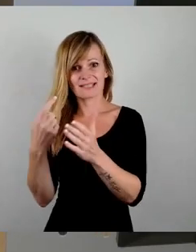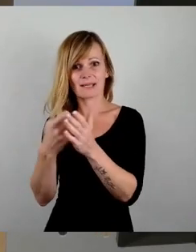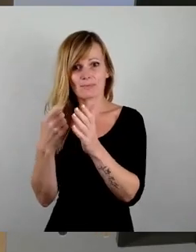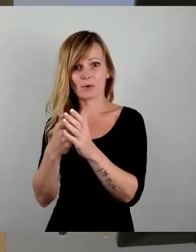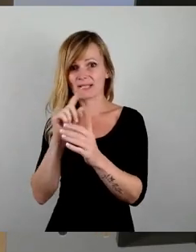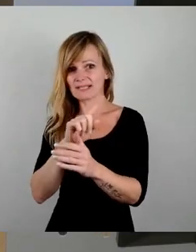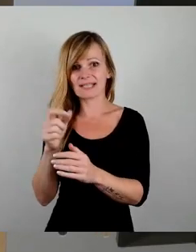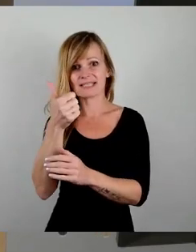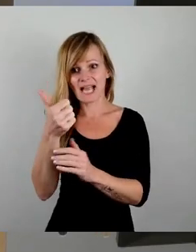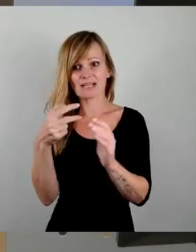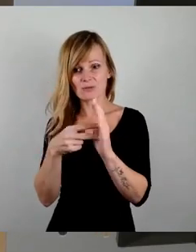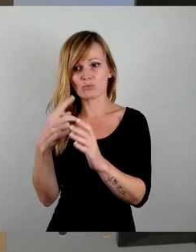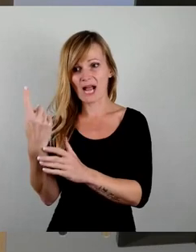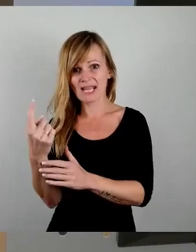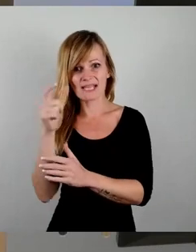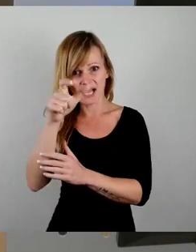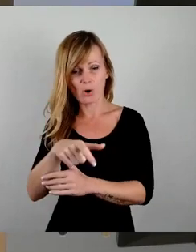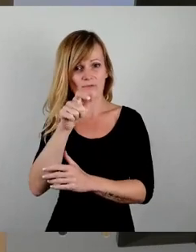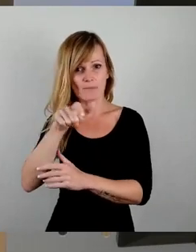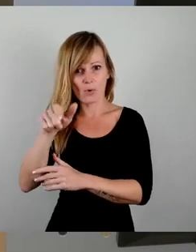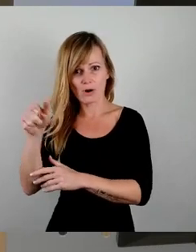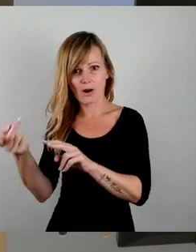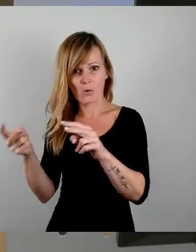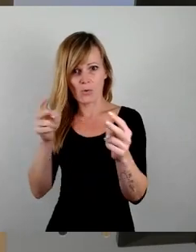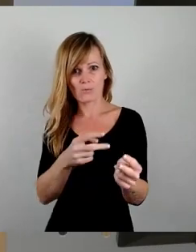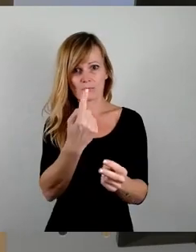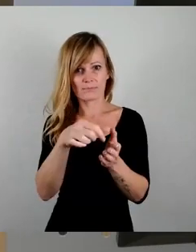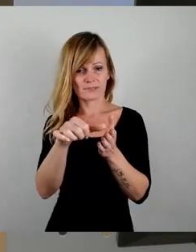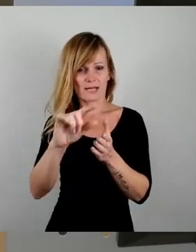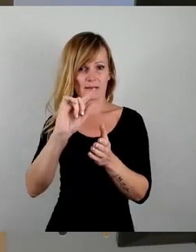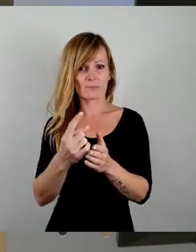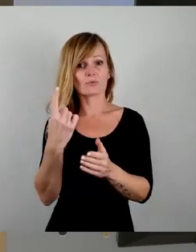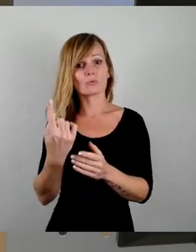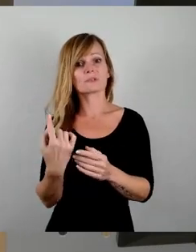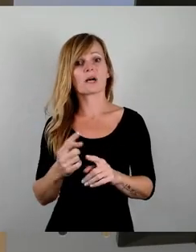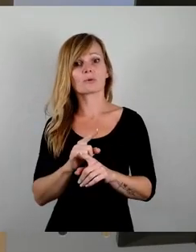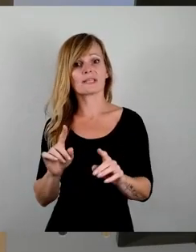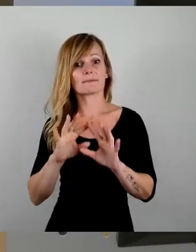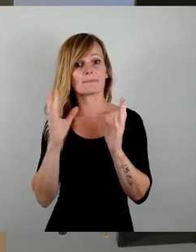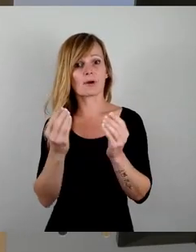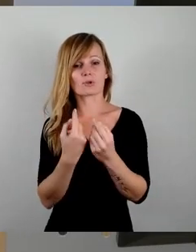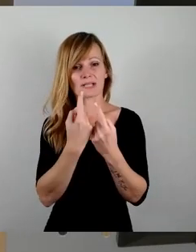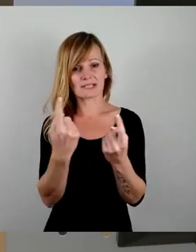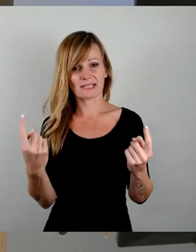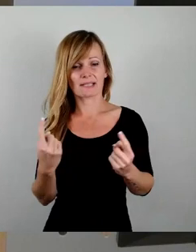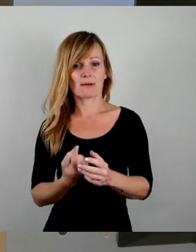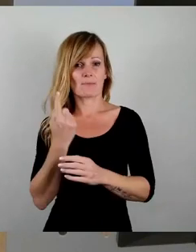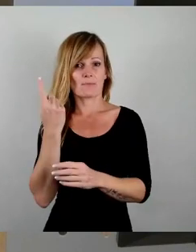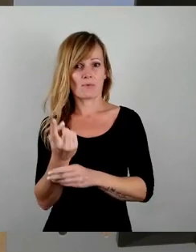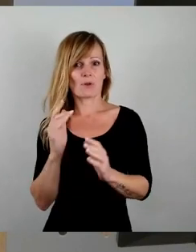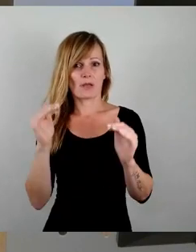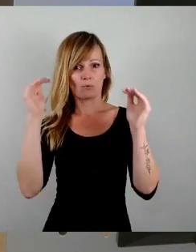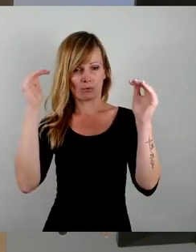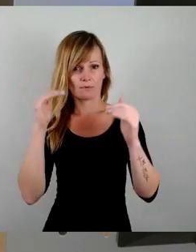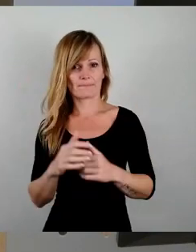eins auf den Bürger und die Bürgerinnen umgelegt werden. Und es wird auch nicht pauschal jeder Müll erhöht. Die